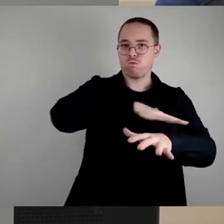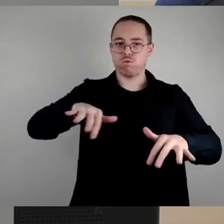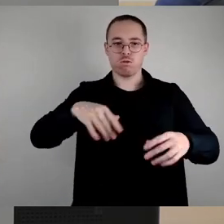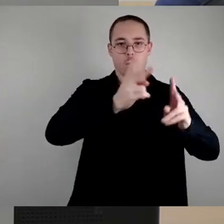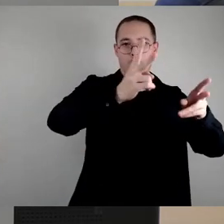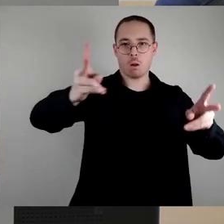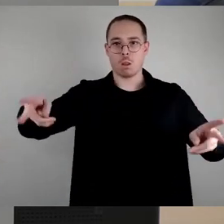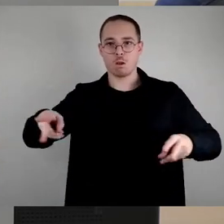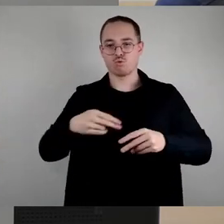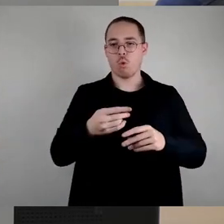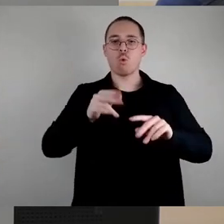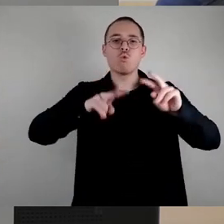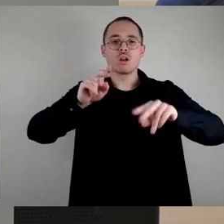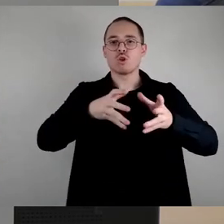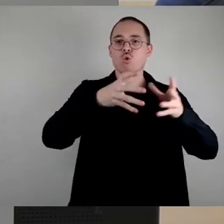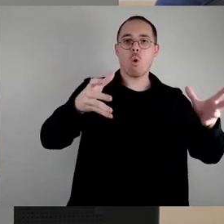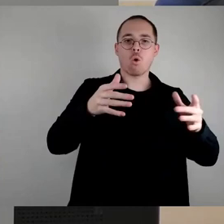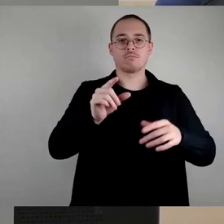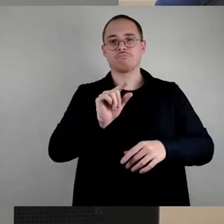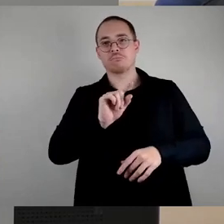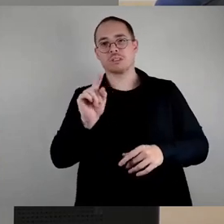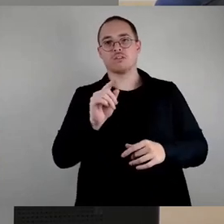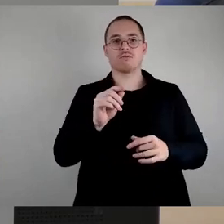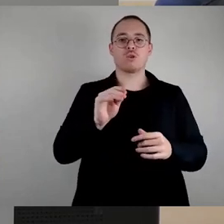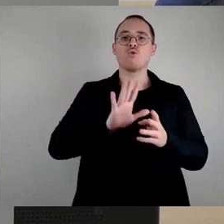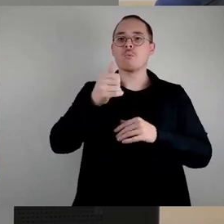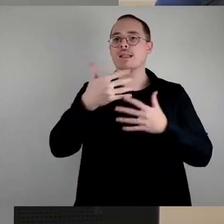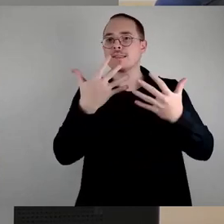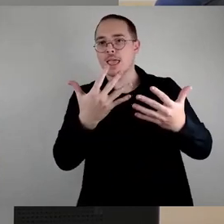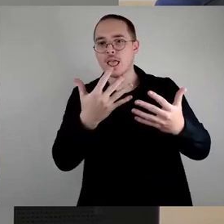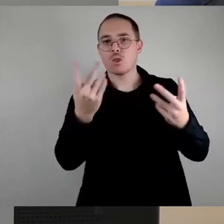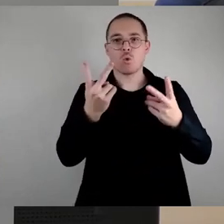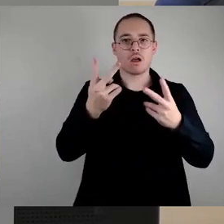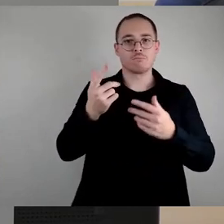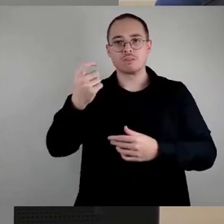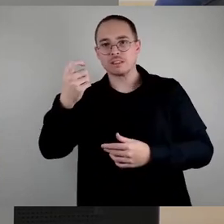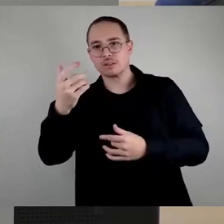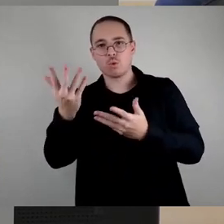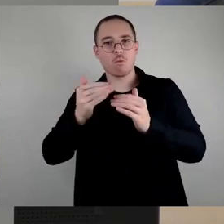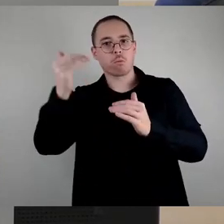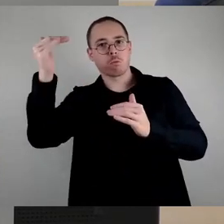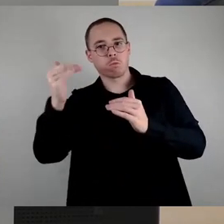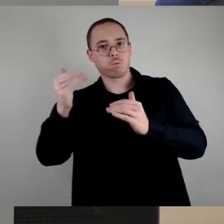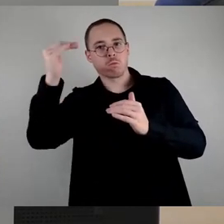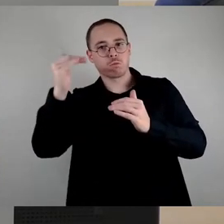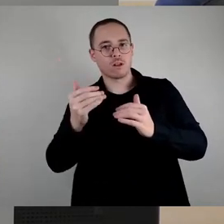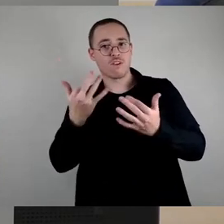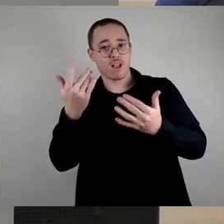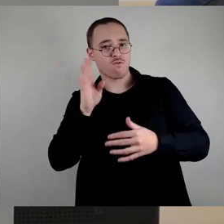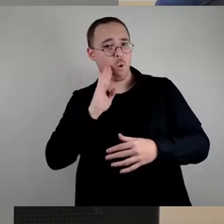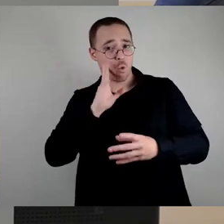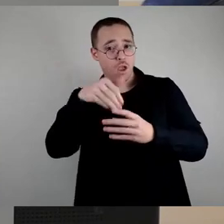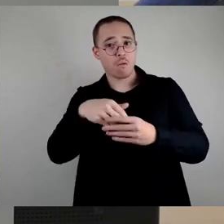knapp zweistellig bis hin zu einem höheren zweistelligen, zu einer höheren zweistelligen Wohnungsanzahl. Wir haben die,